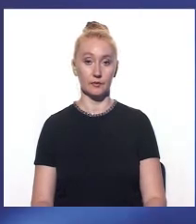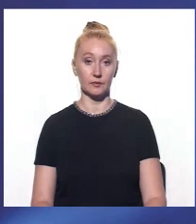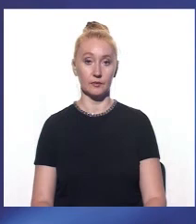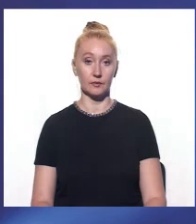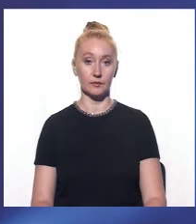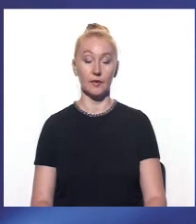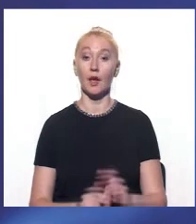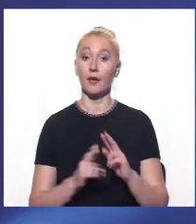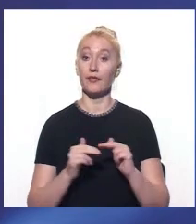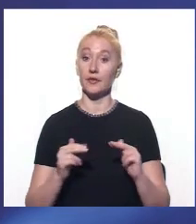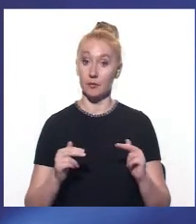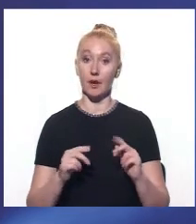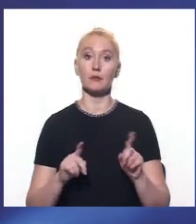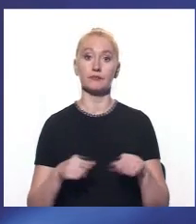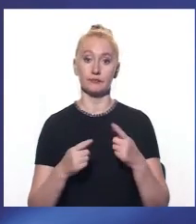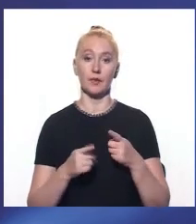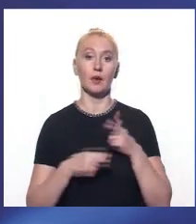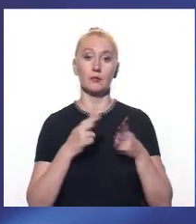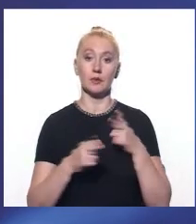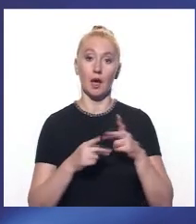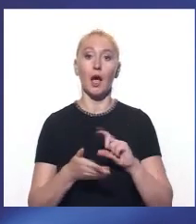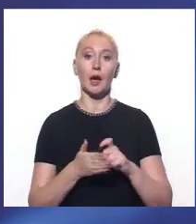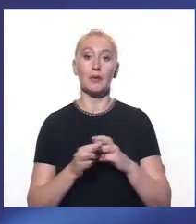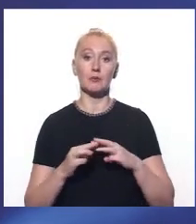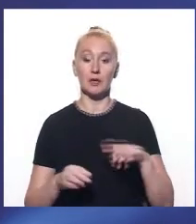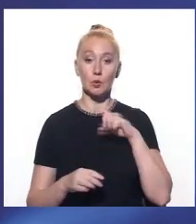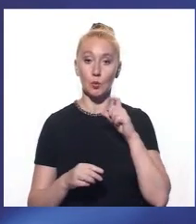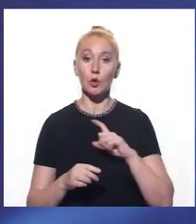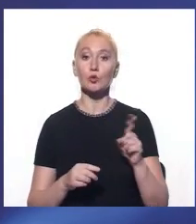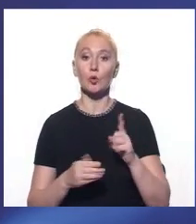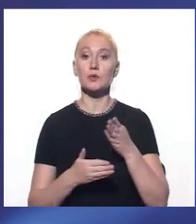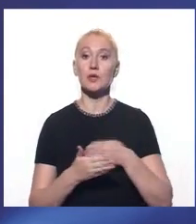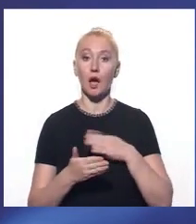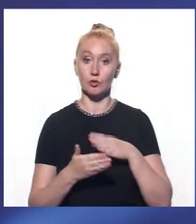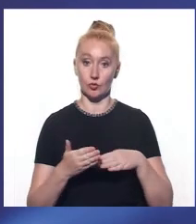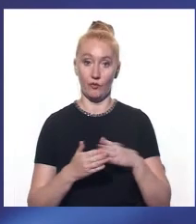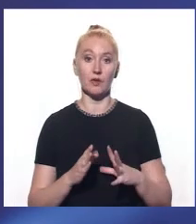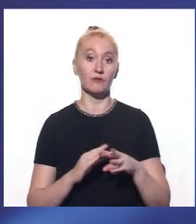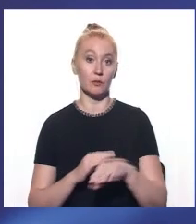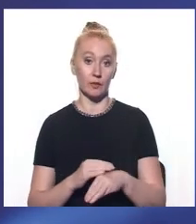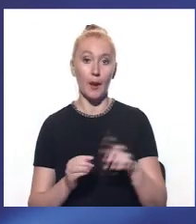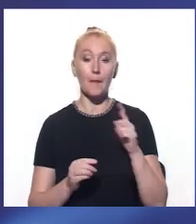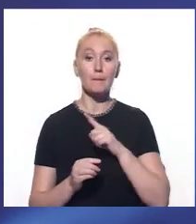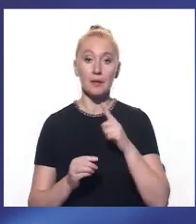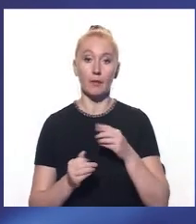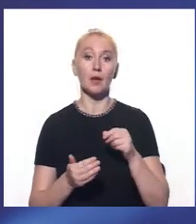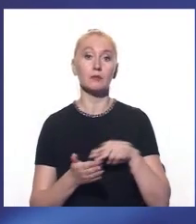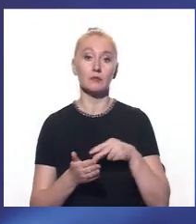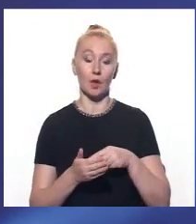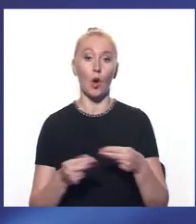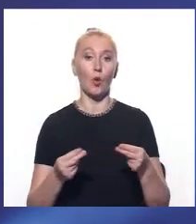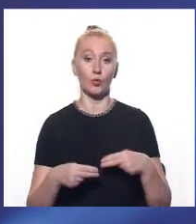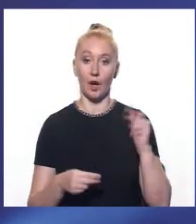Дніпряни створили петицію до Кабінету міністрів України, щоб скасувати запровадження мінімальної вартості